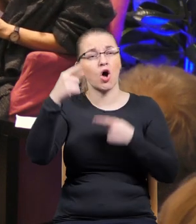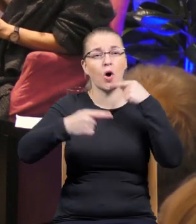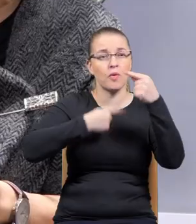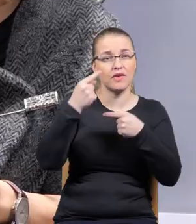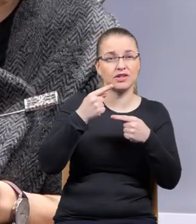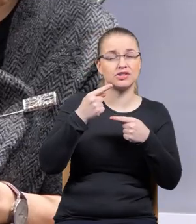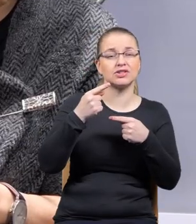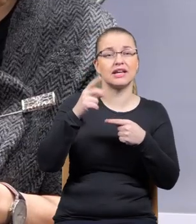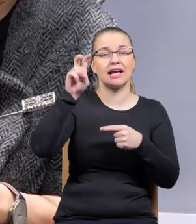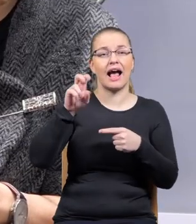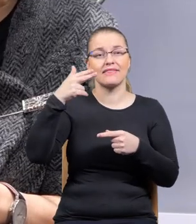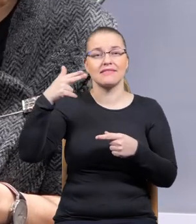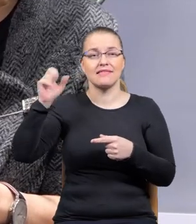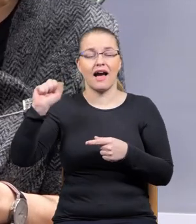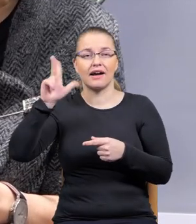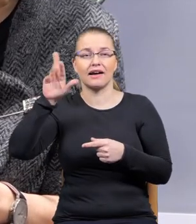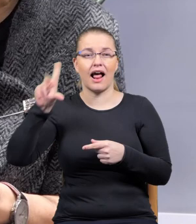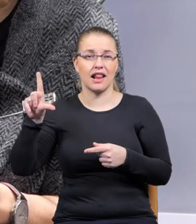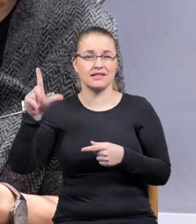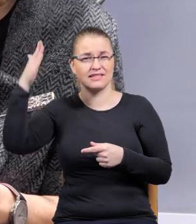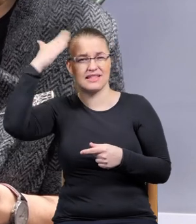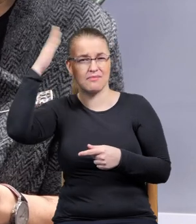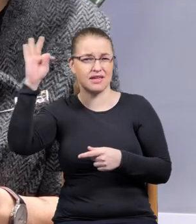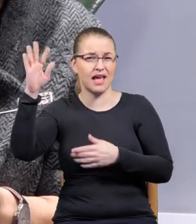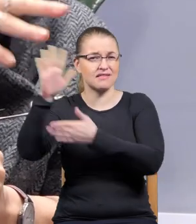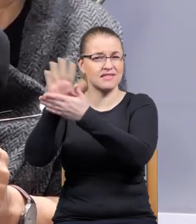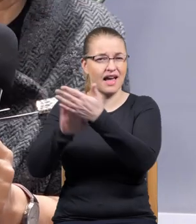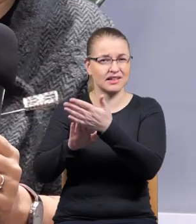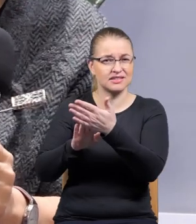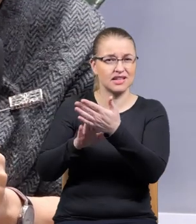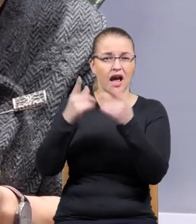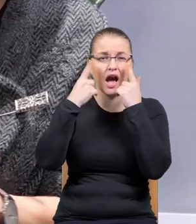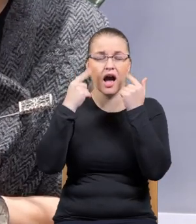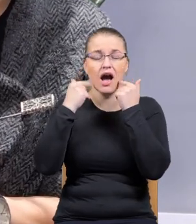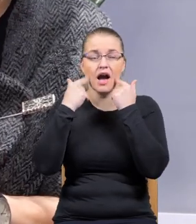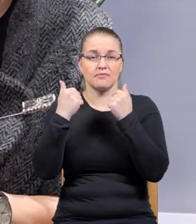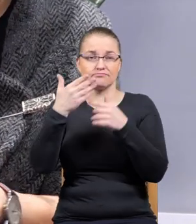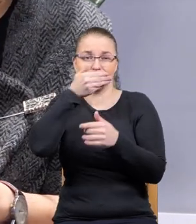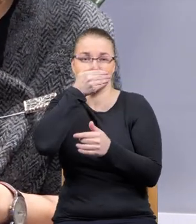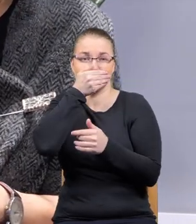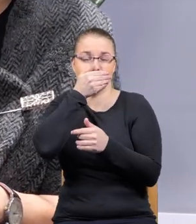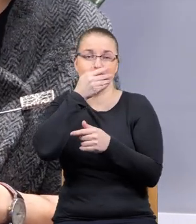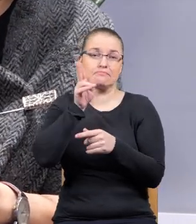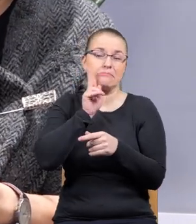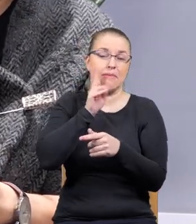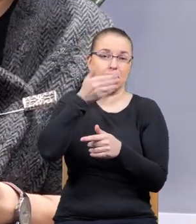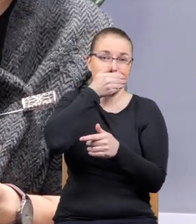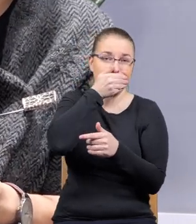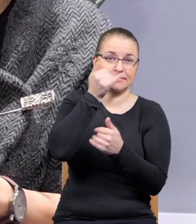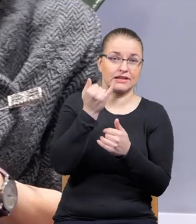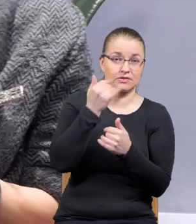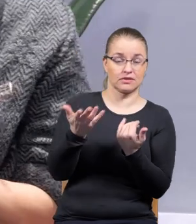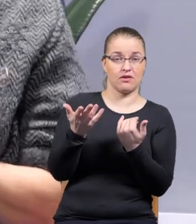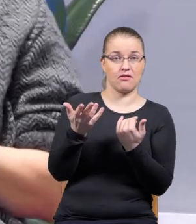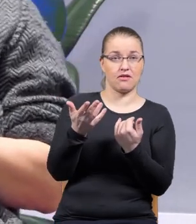dzieciom, żeby nie kwiliły, prawda, z jej tekstów, co się działo 80 lat temu, czy kiedy to było i w jakimś